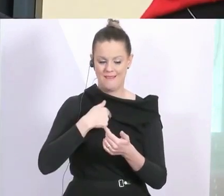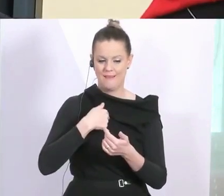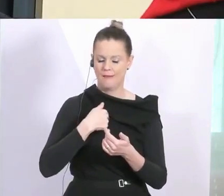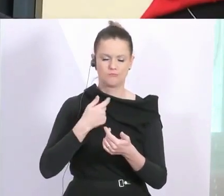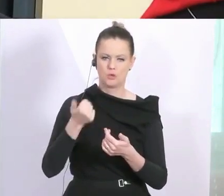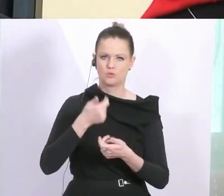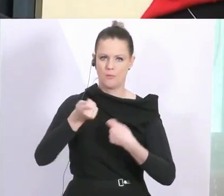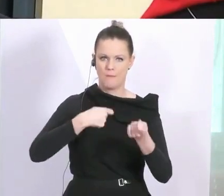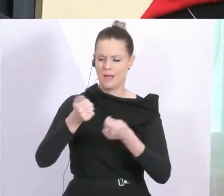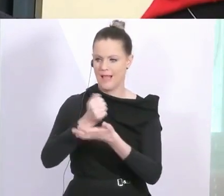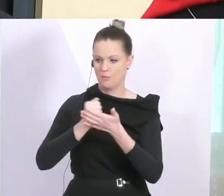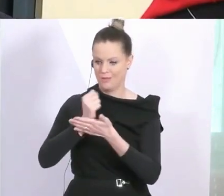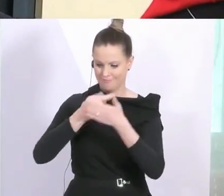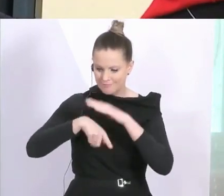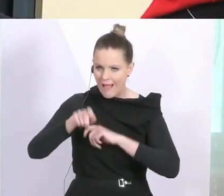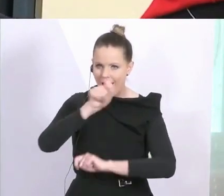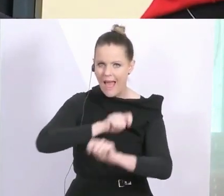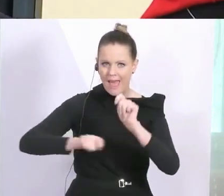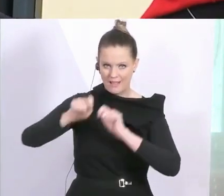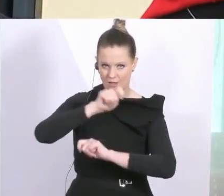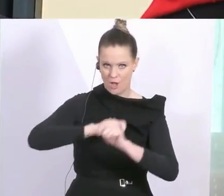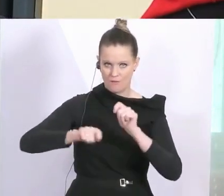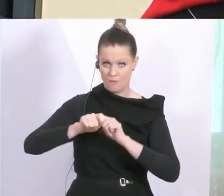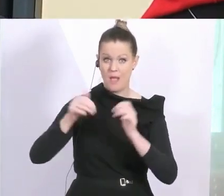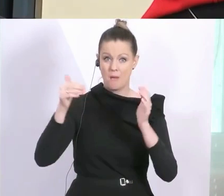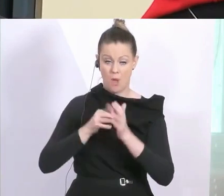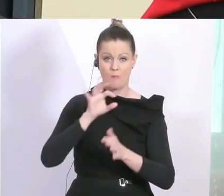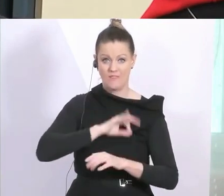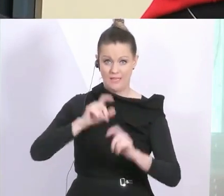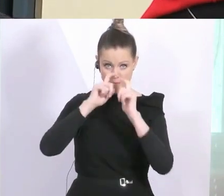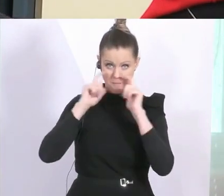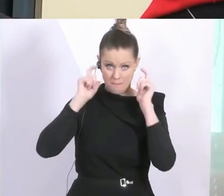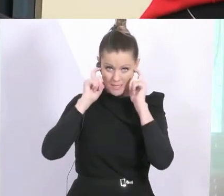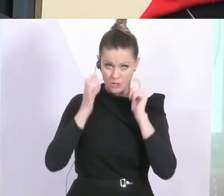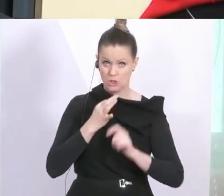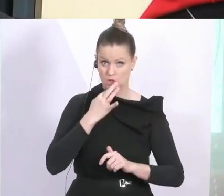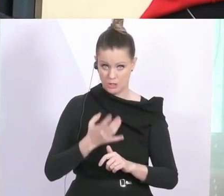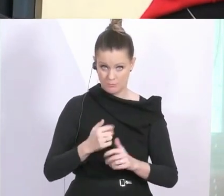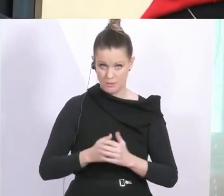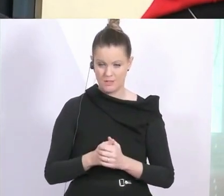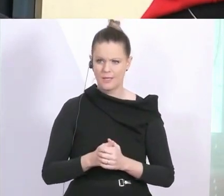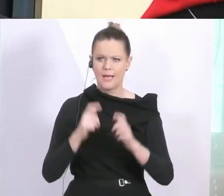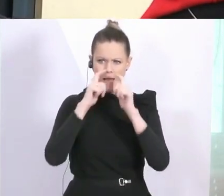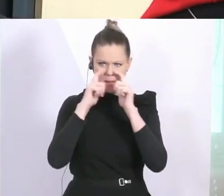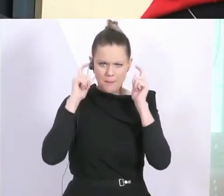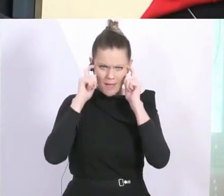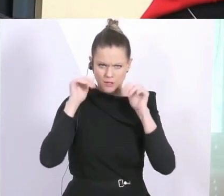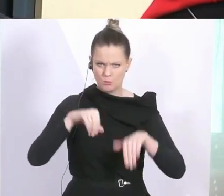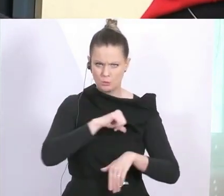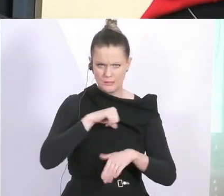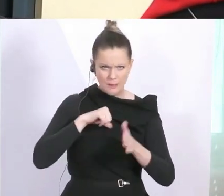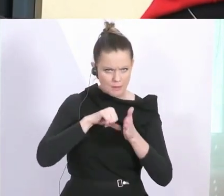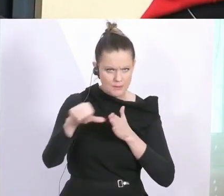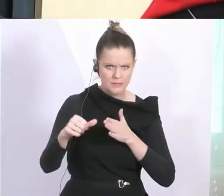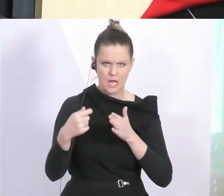sei es in den Supermarkt oder in Apotheke, das nicht mehr tun darf, ohne eine Maske zu tragen. Werden diese Masken was kosten? Muss ich die selber bezahlen? Wie